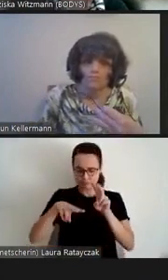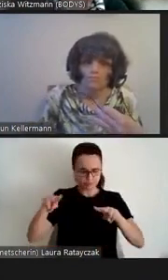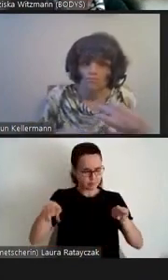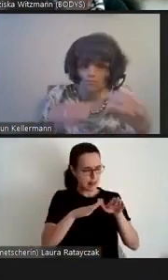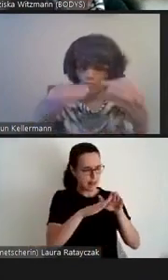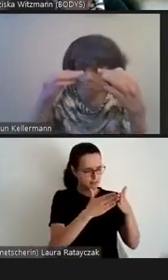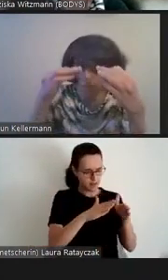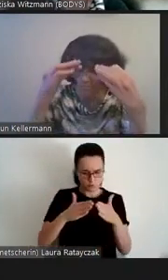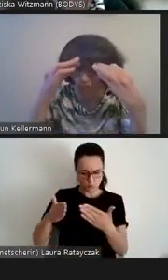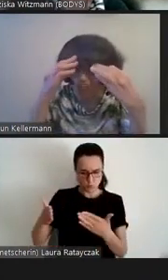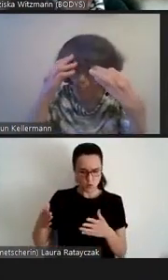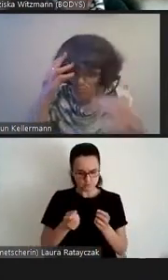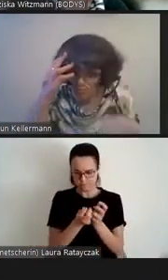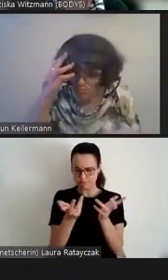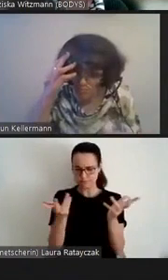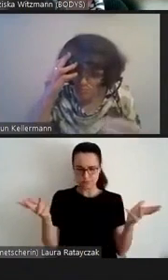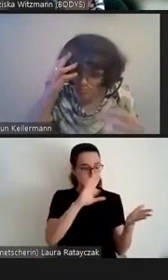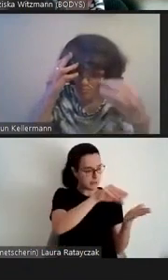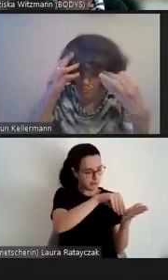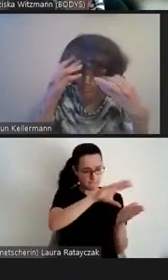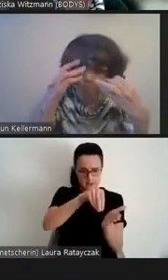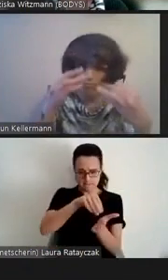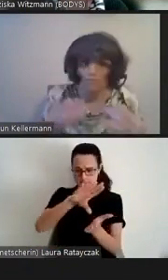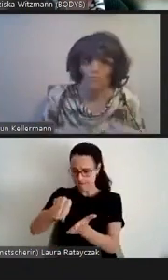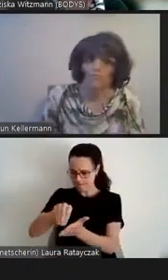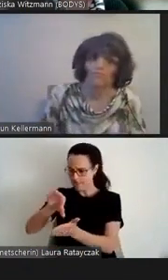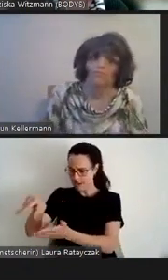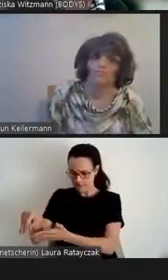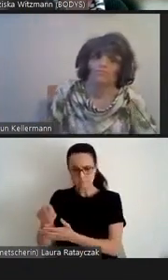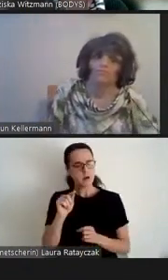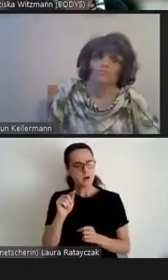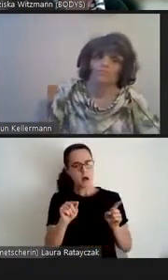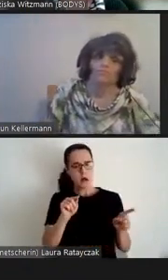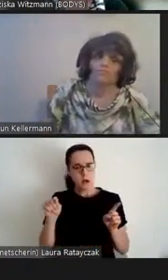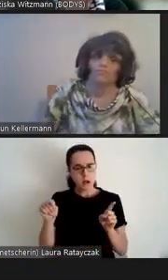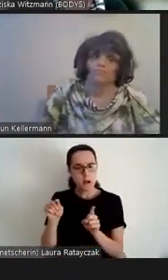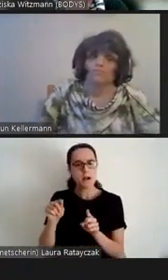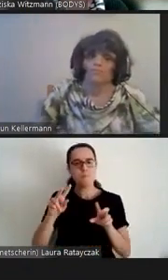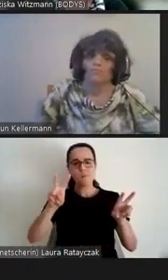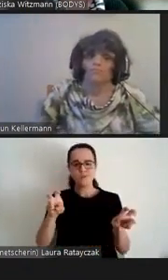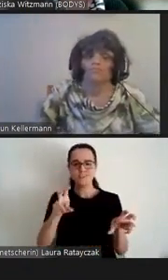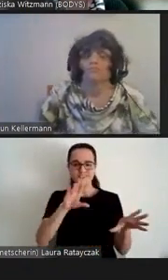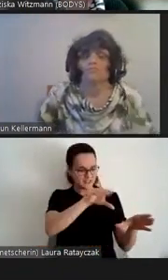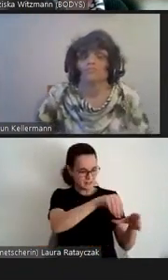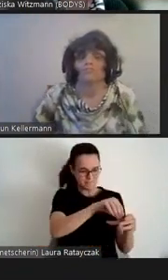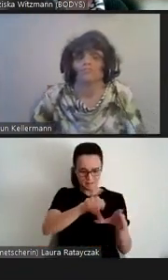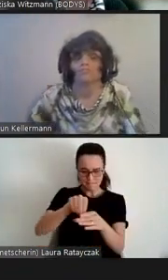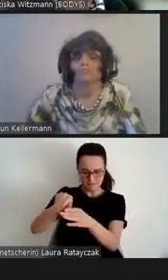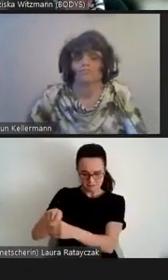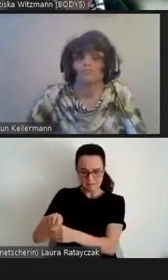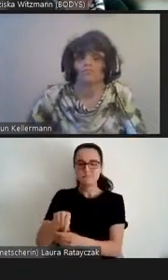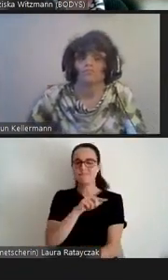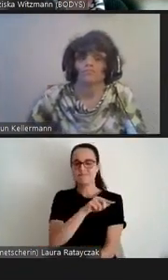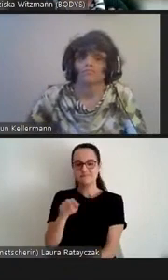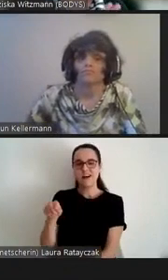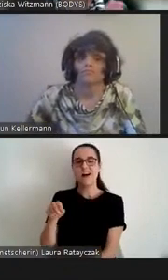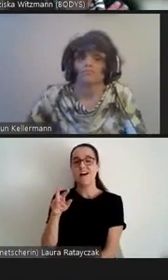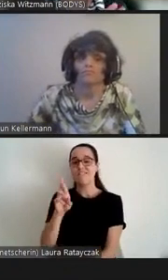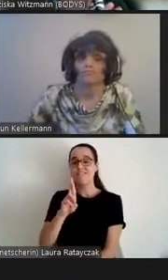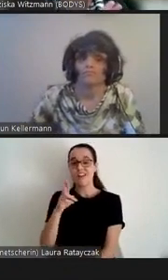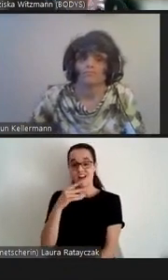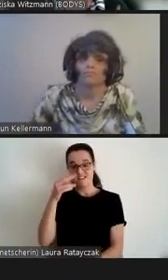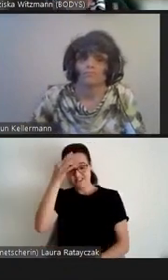Texten vorkommen und wer Motivgeschichte macht, sieht sich dann an,